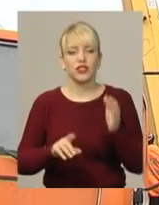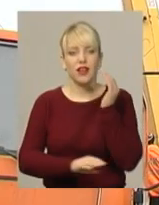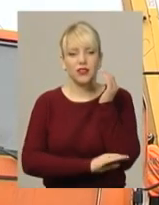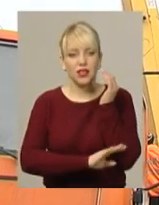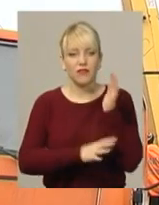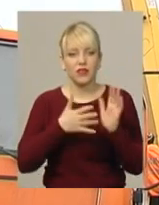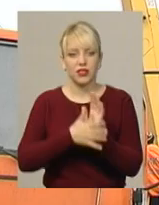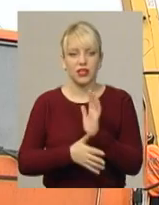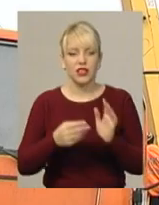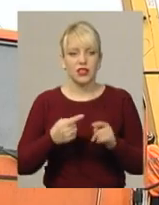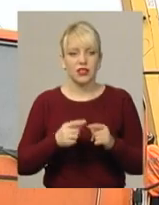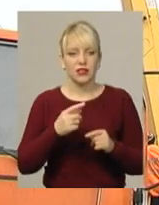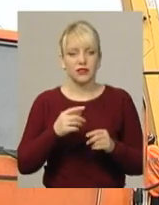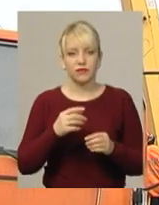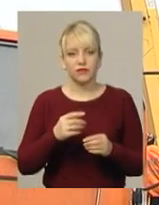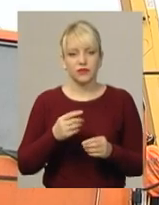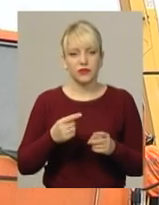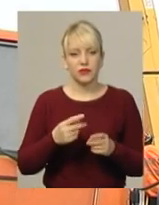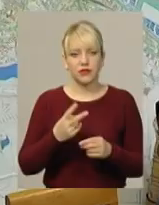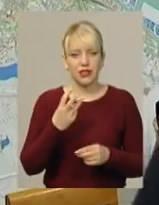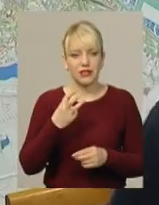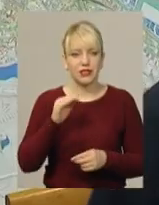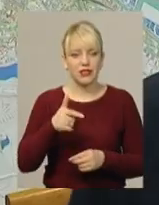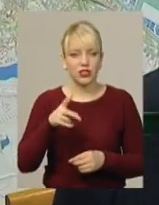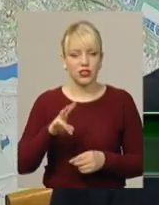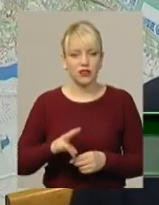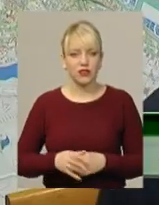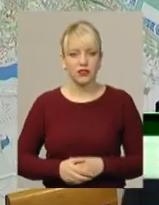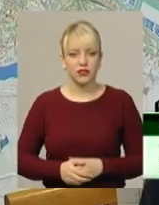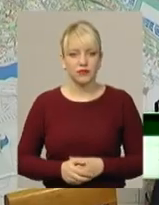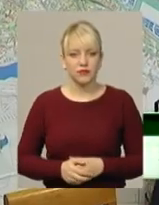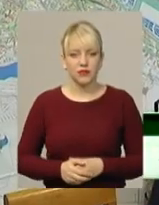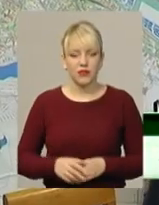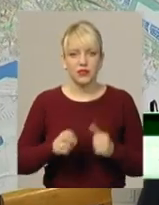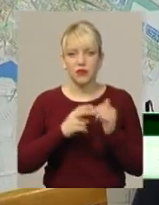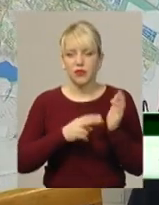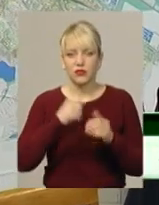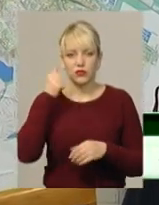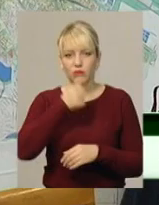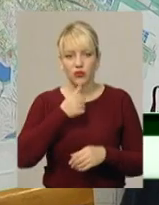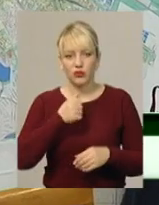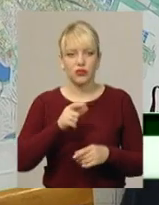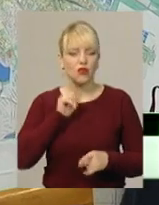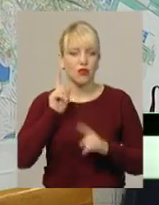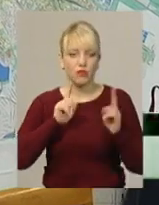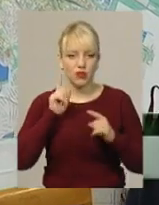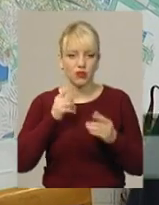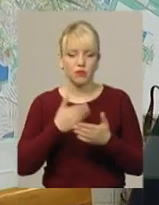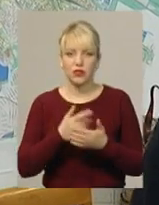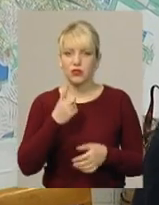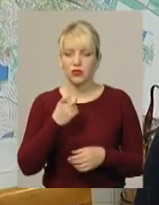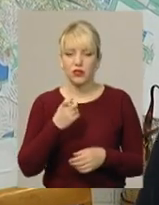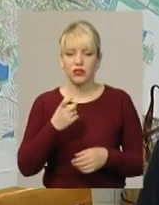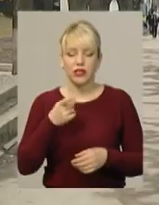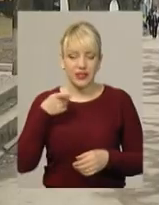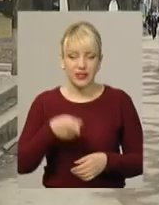кажуть комунальники. Цьогоріч сума буде такою ж. У 2017 році омолоджено близько 1100